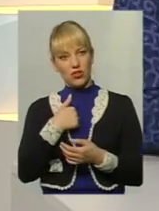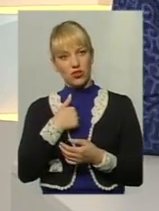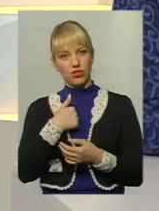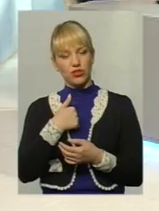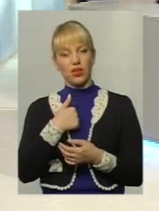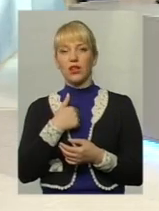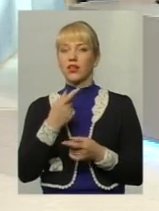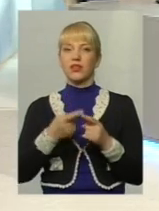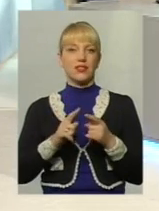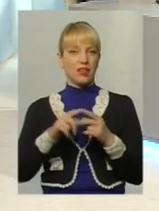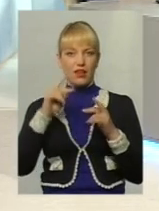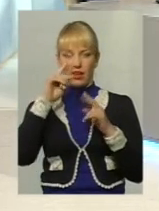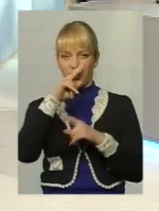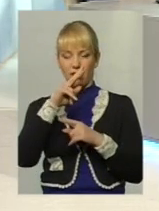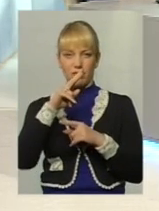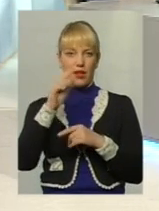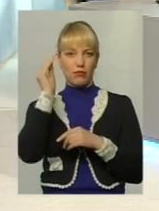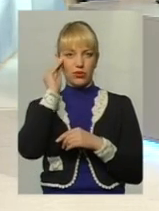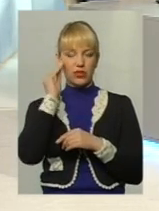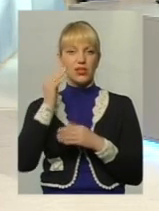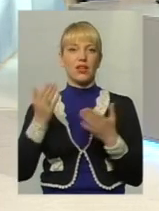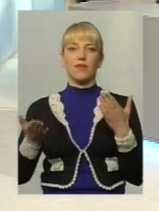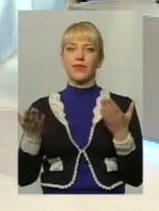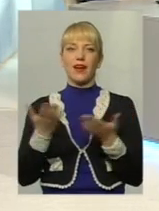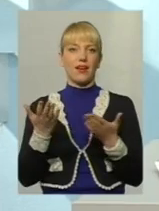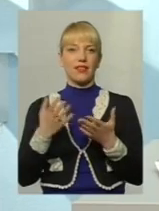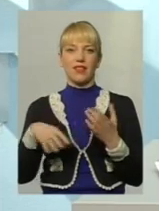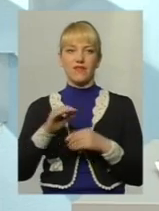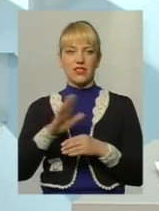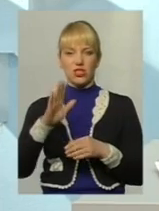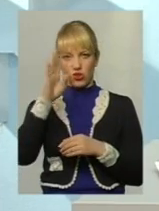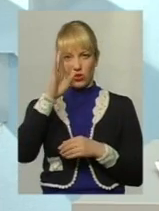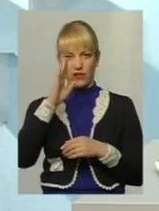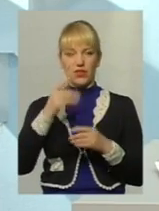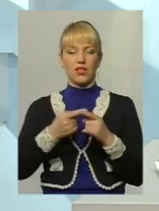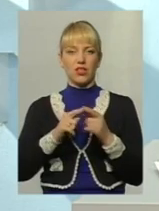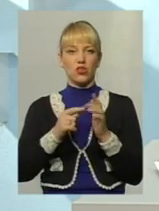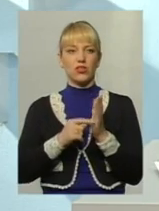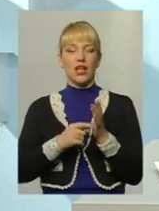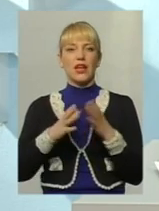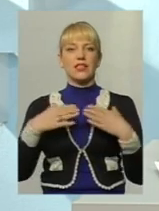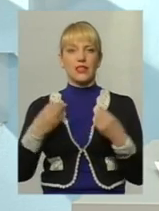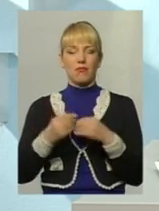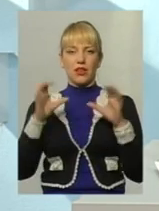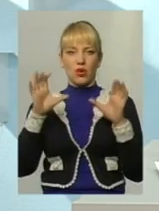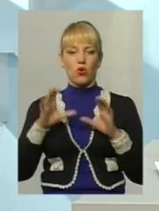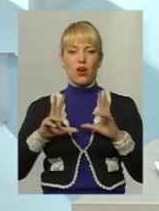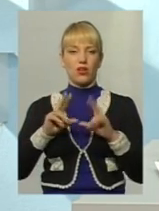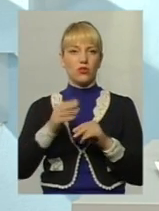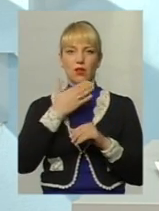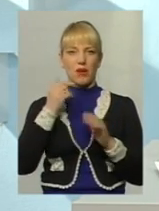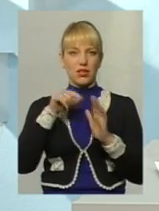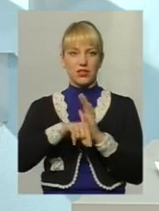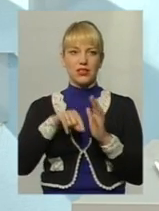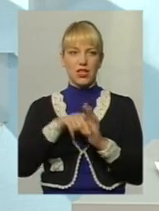Це дуже хибна позиція, яка не всі чоловіки її розділяють. І сімейний кодекс гарантує, що не має значення,